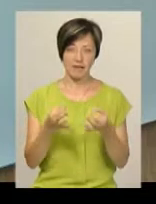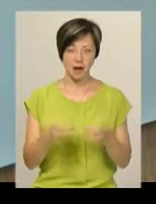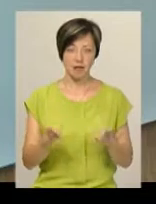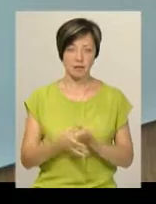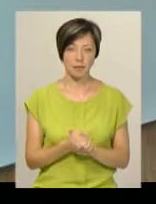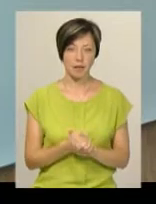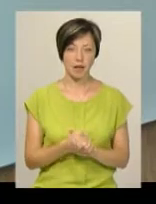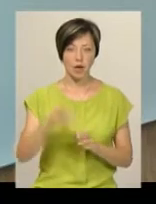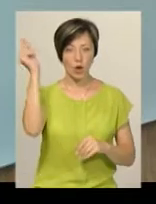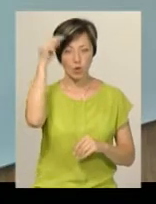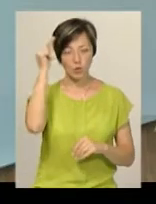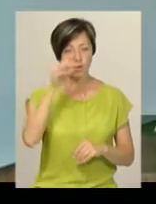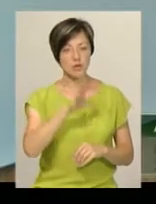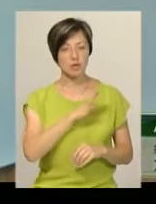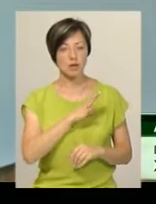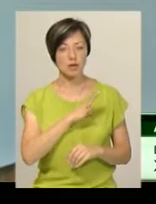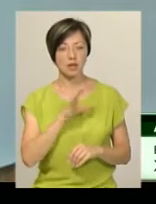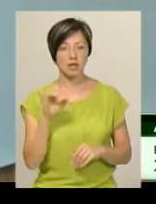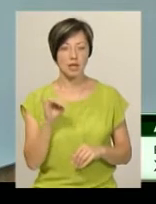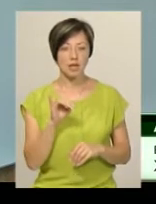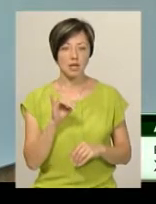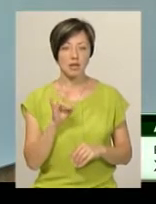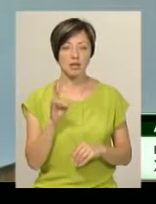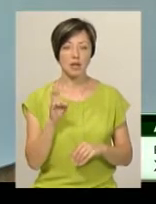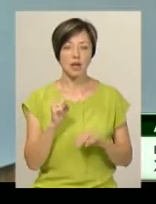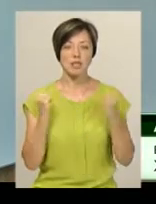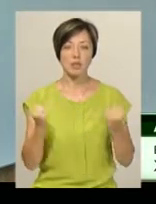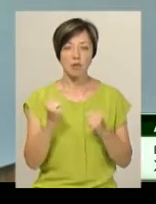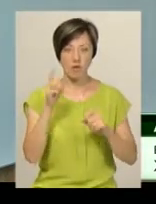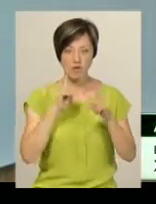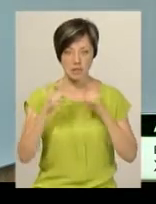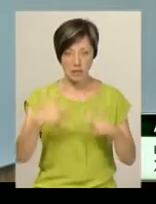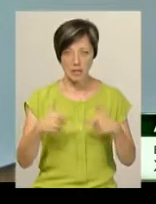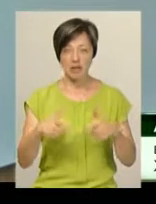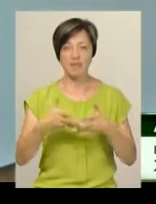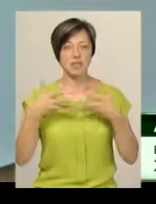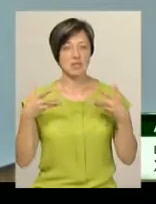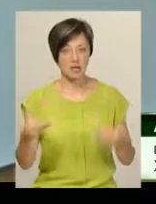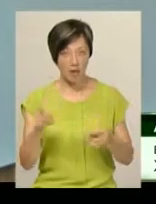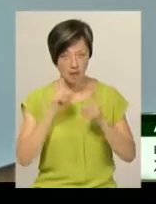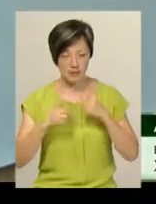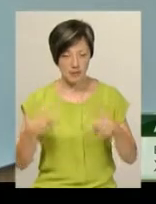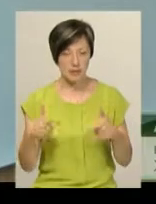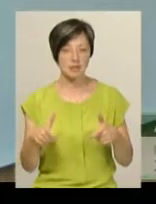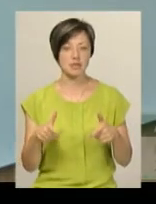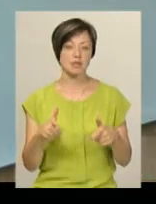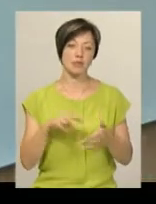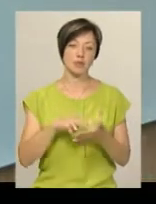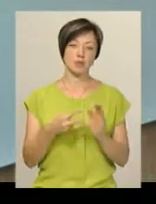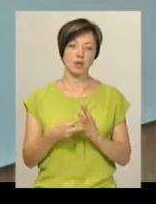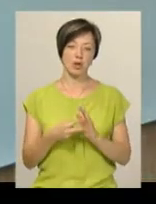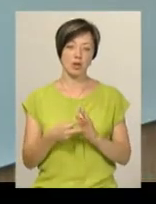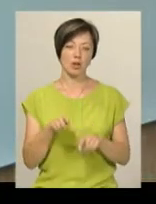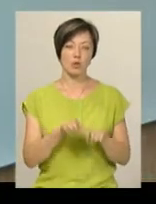Курси проходили і на зимовій сесії, і на весняній сесії, які передбачали